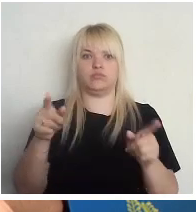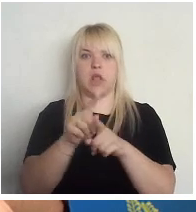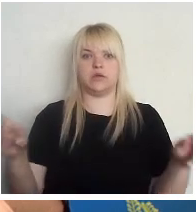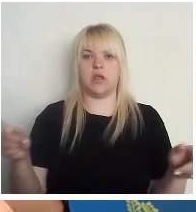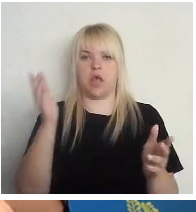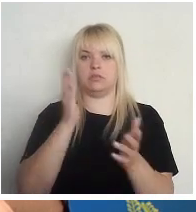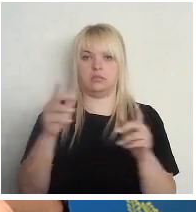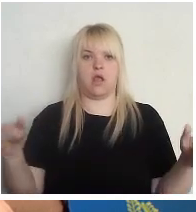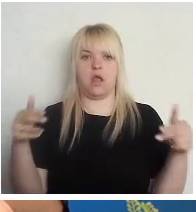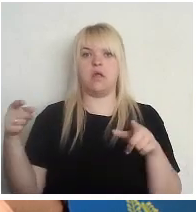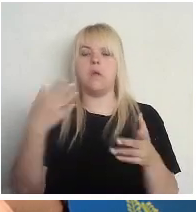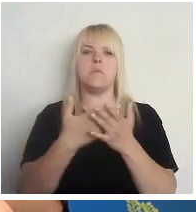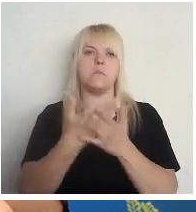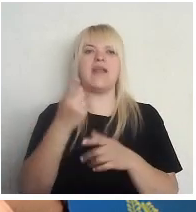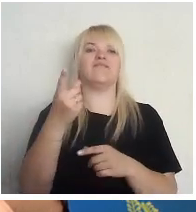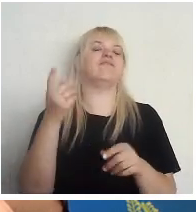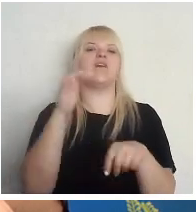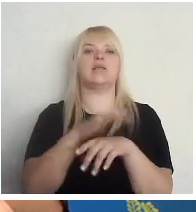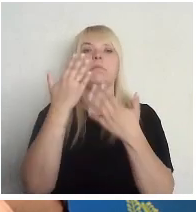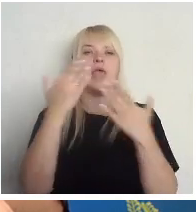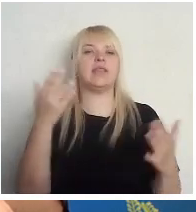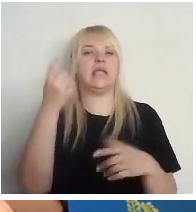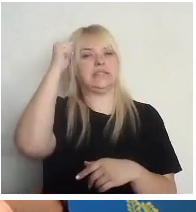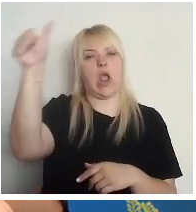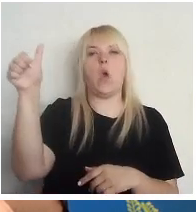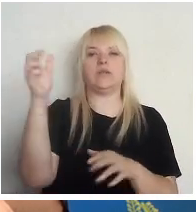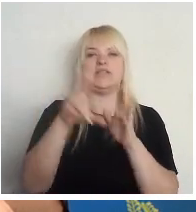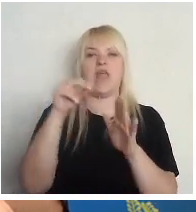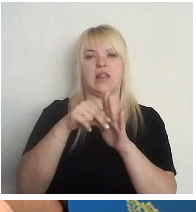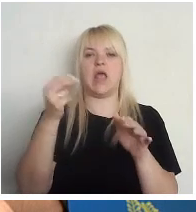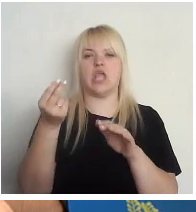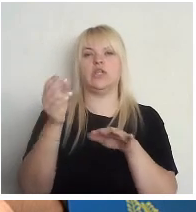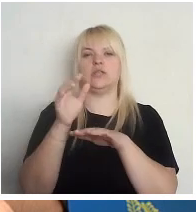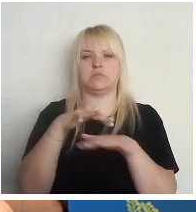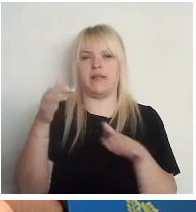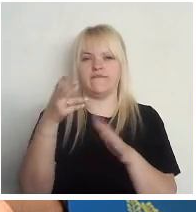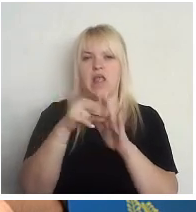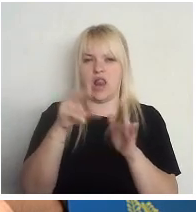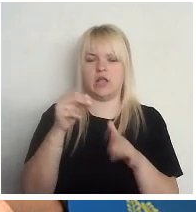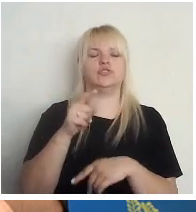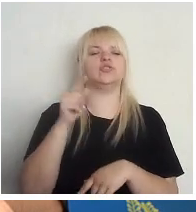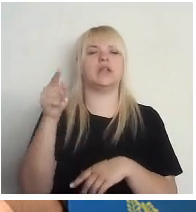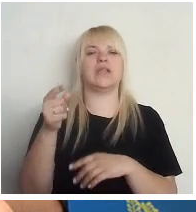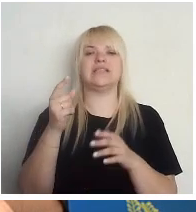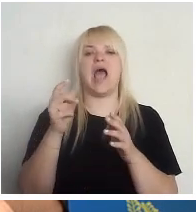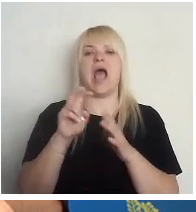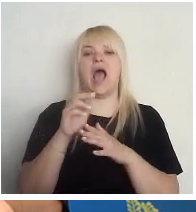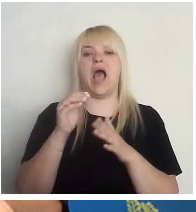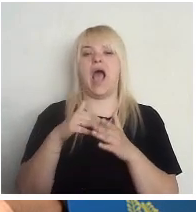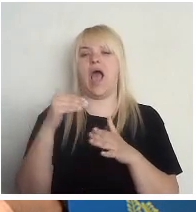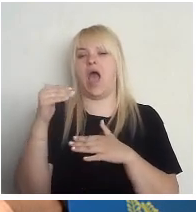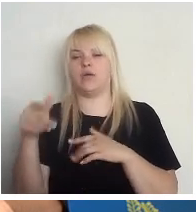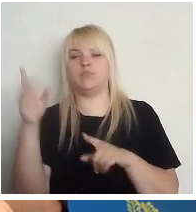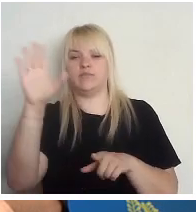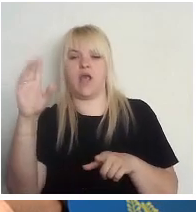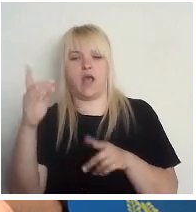pēdējās Igaunijas vēlēšanās, parlamentu vēlēšanās, ārpus valsts, tātad ārpus Igaunijas,